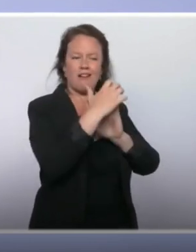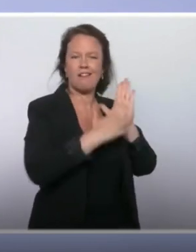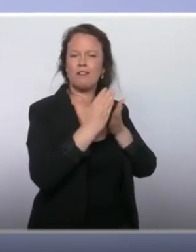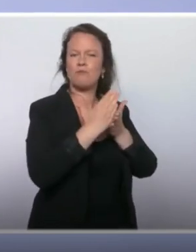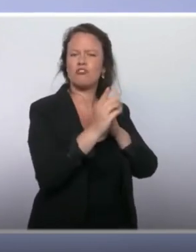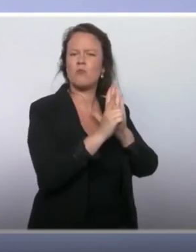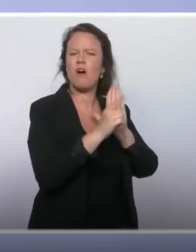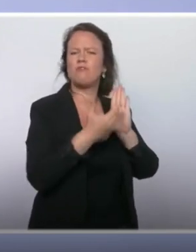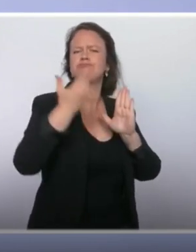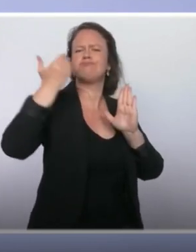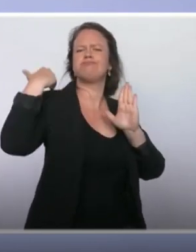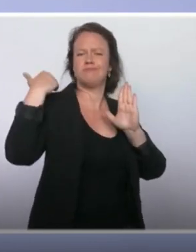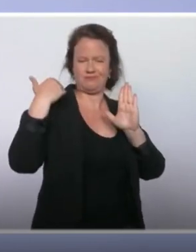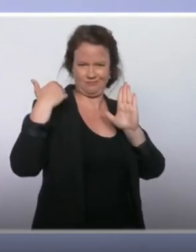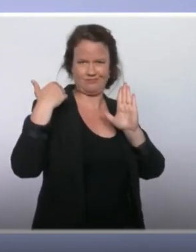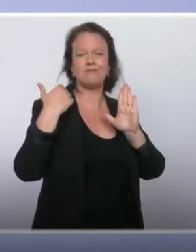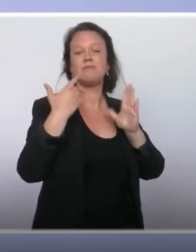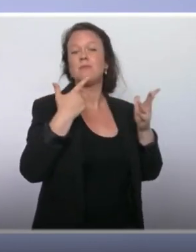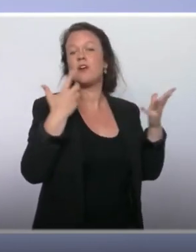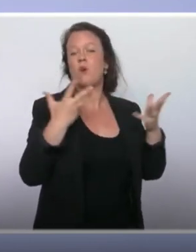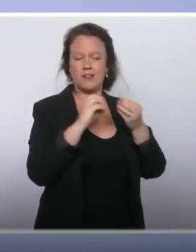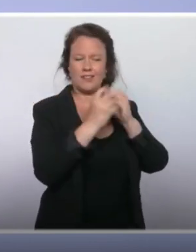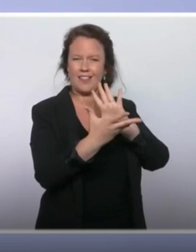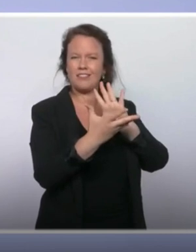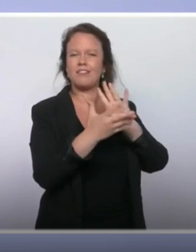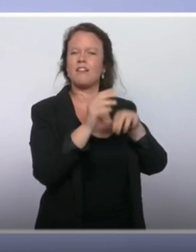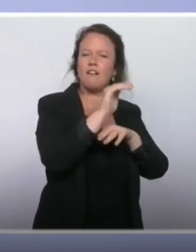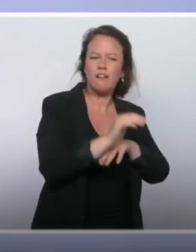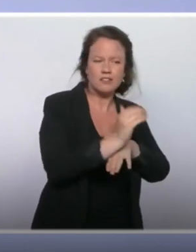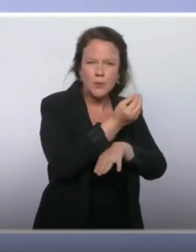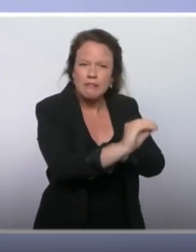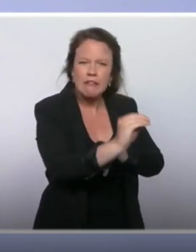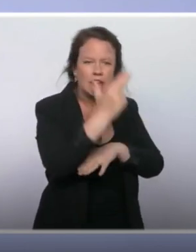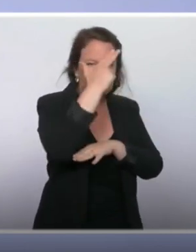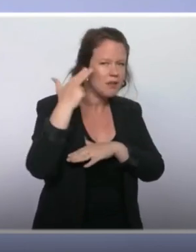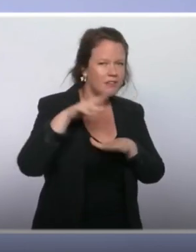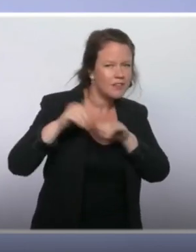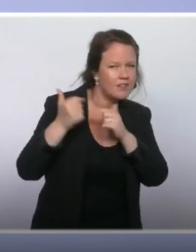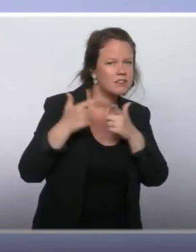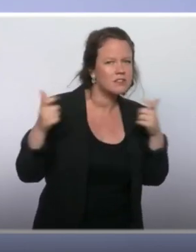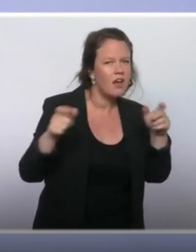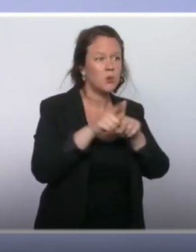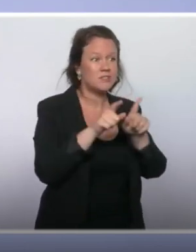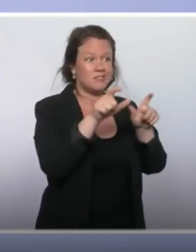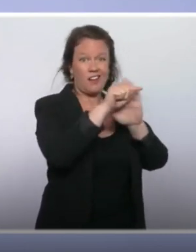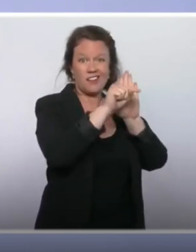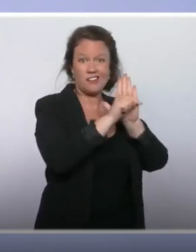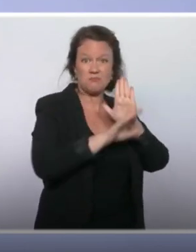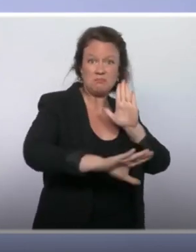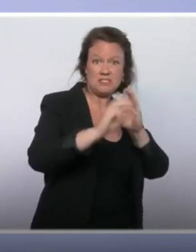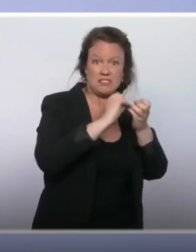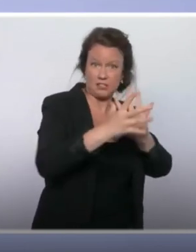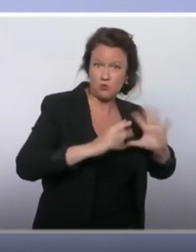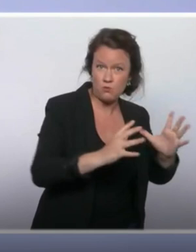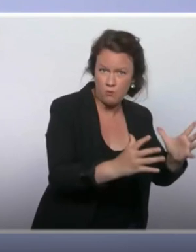ministres il a plusieurs semaines et qui traite de la cybersécurité et de la régulation des outils numériques. Je le redis, le gouvernement a fait